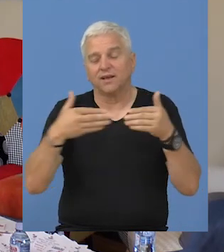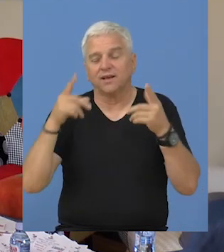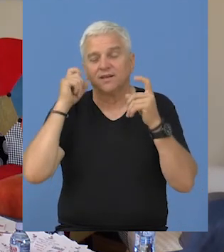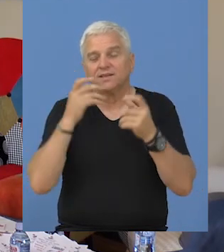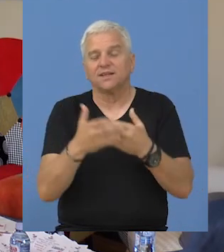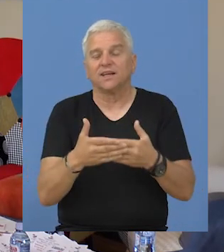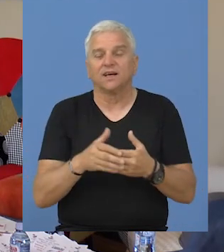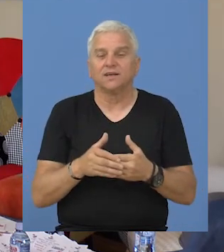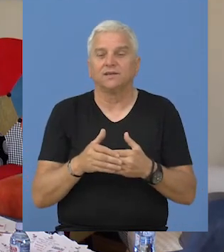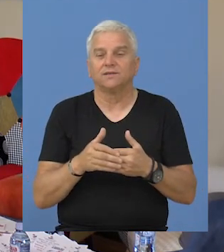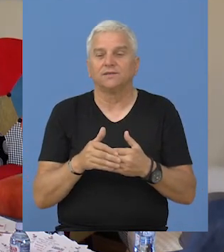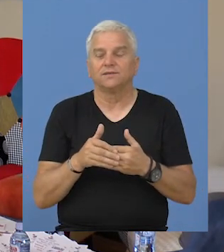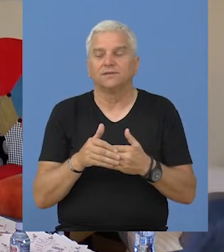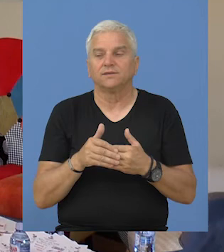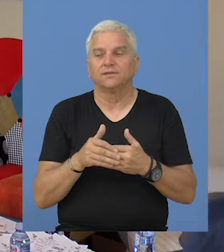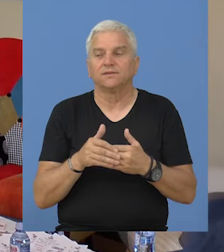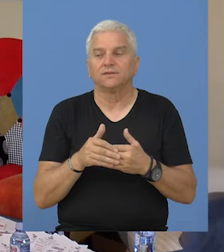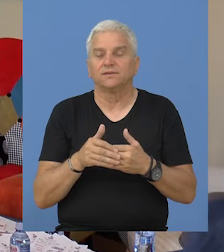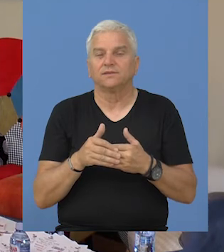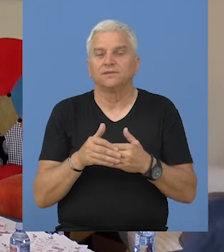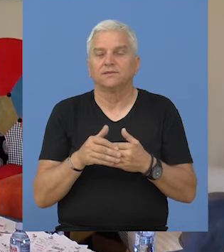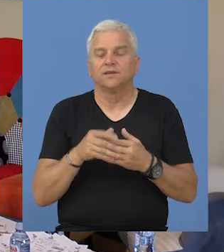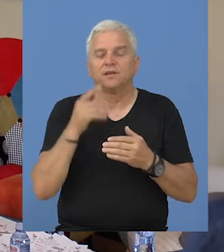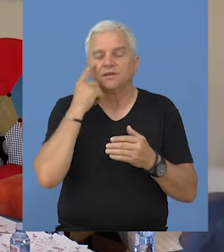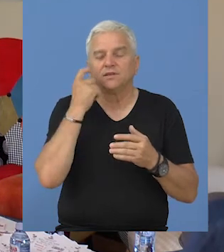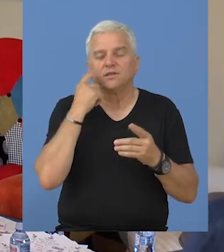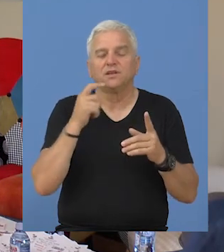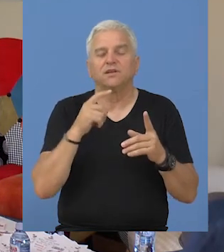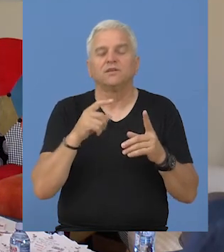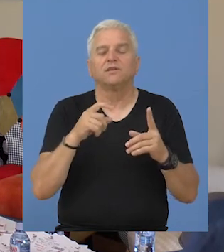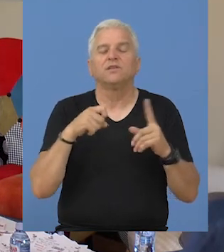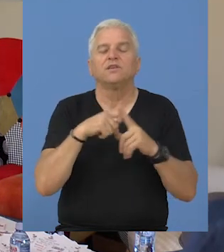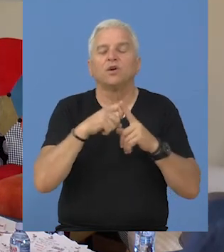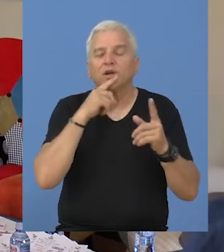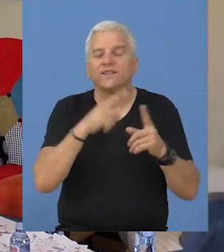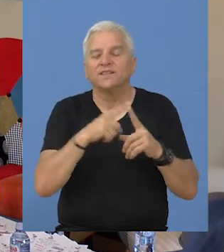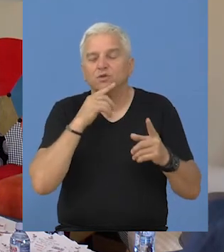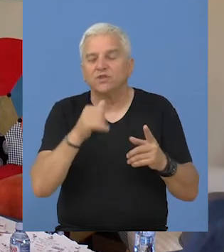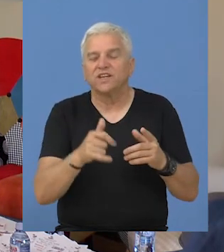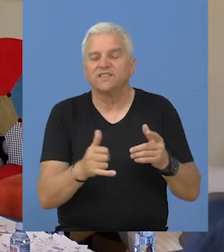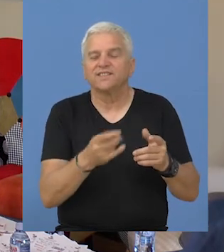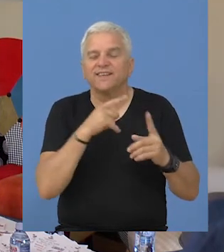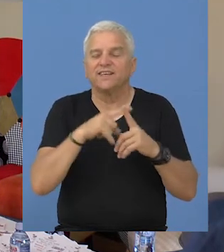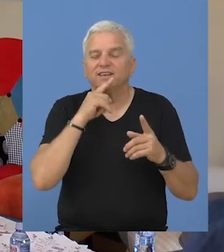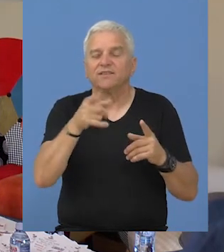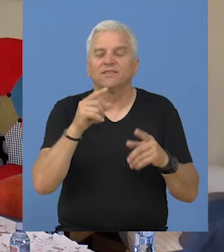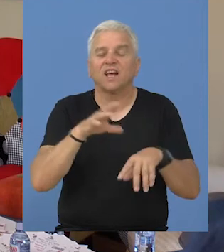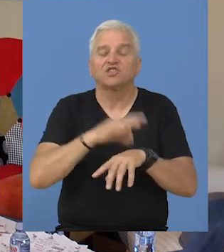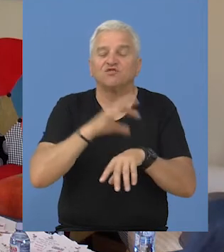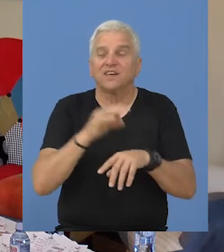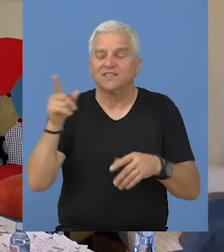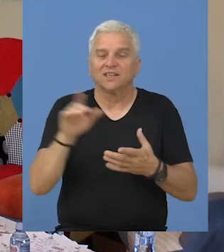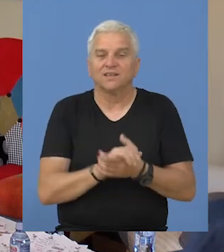Suzane Kristine Đoruševske iz Švedske,